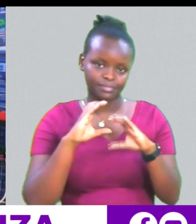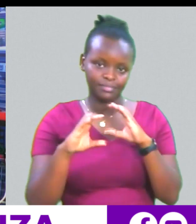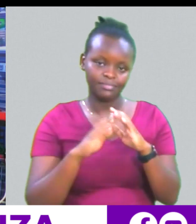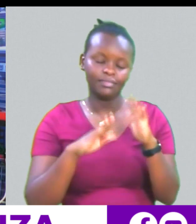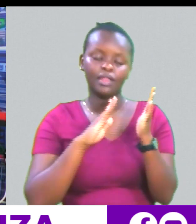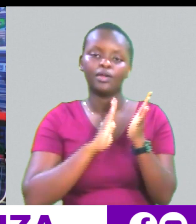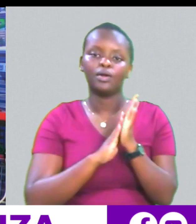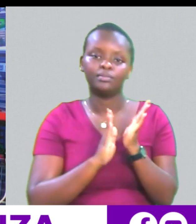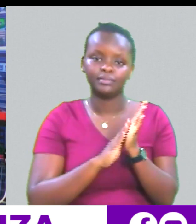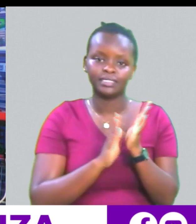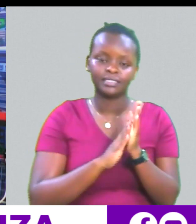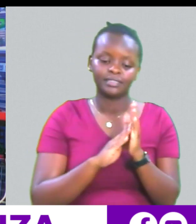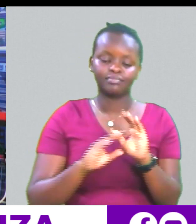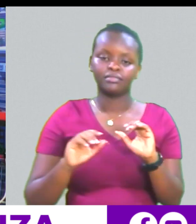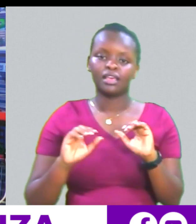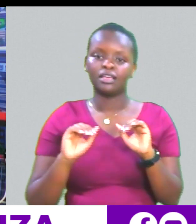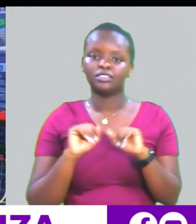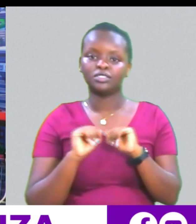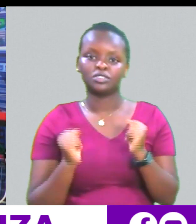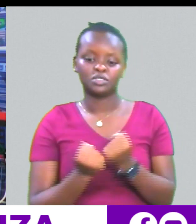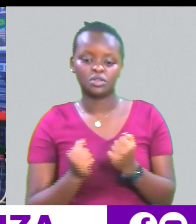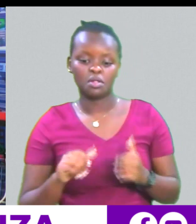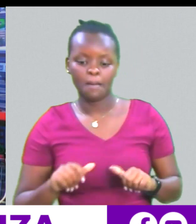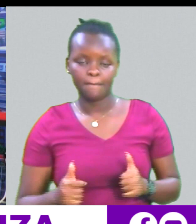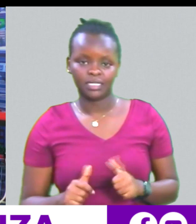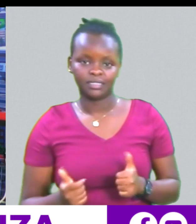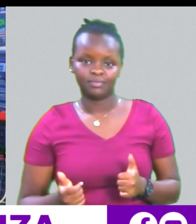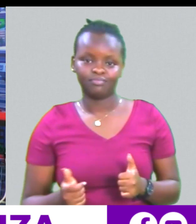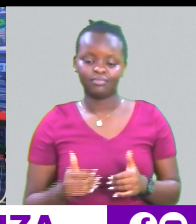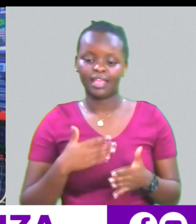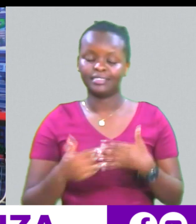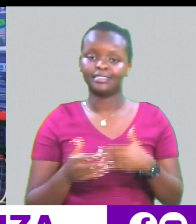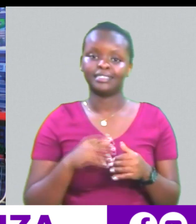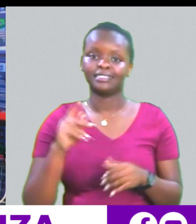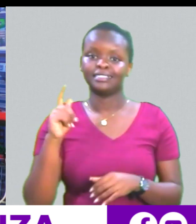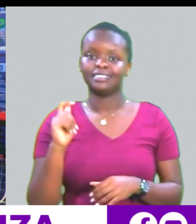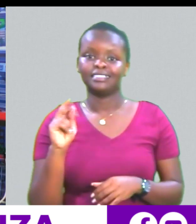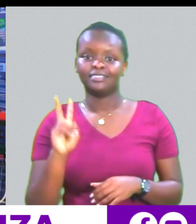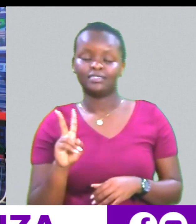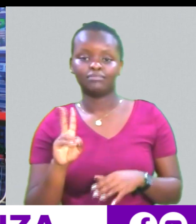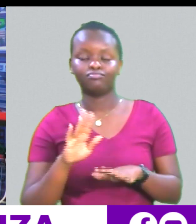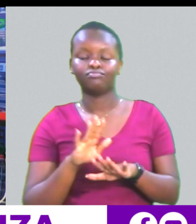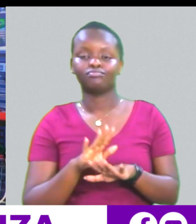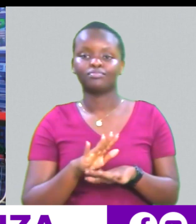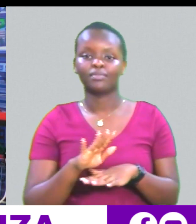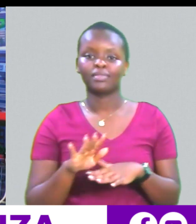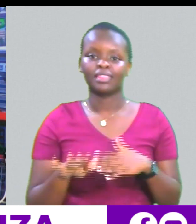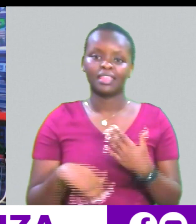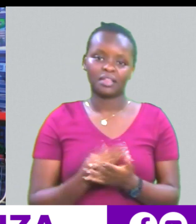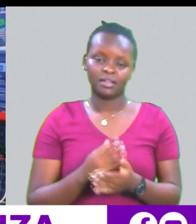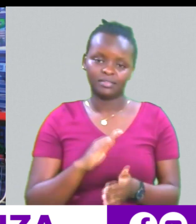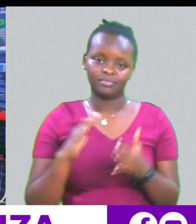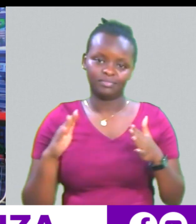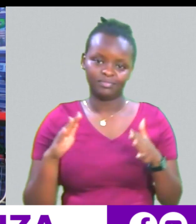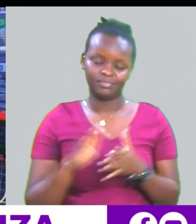Any social media platforms At Science TV Kila maali Kila maali Dizia liye mbiye Kila maali Siki kila bhaji Kila maali